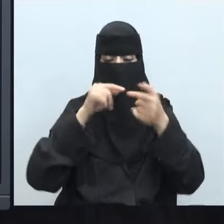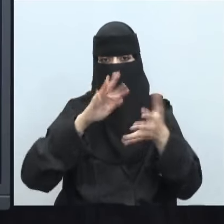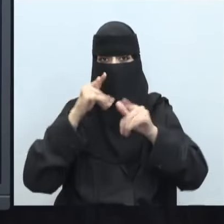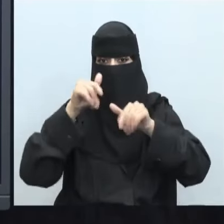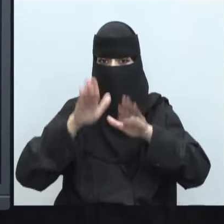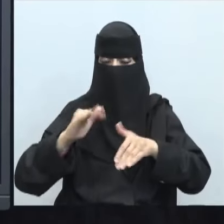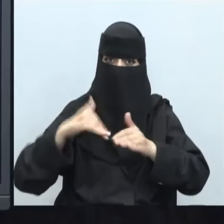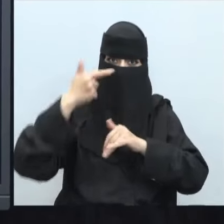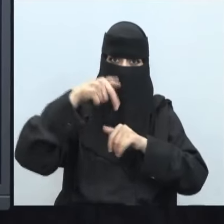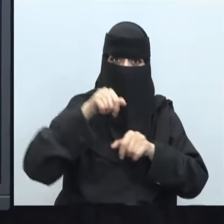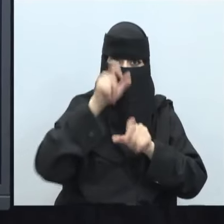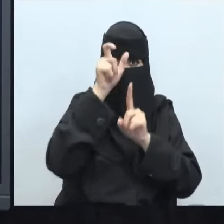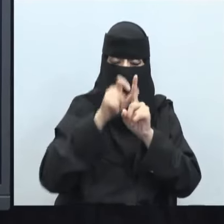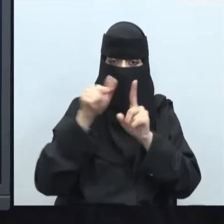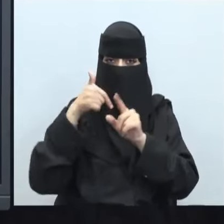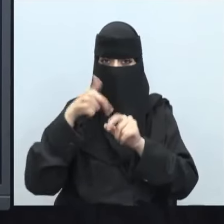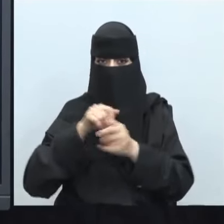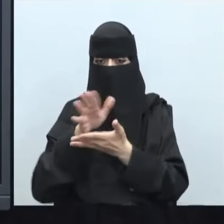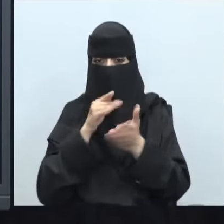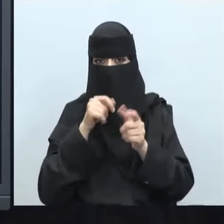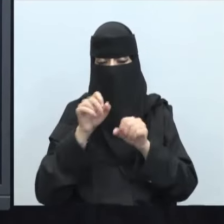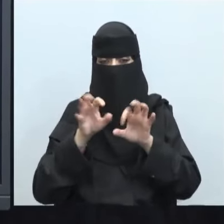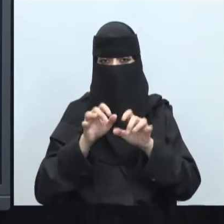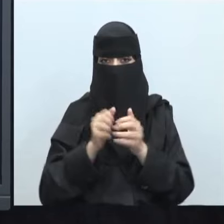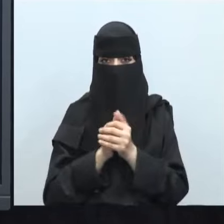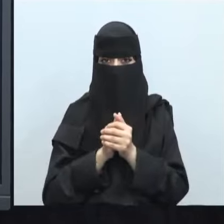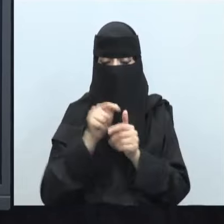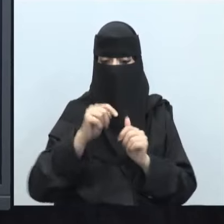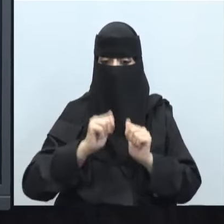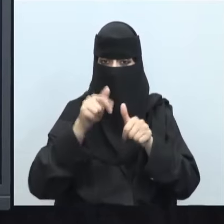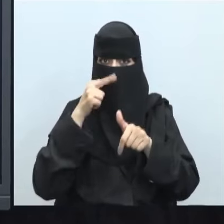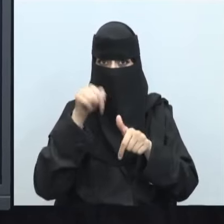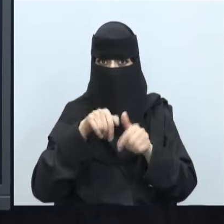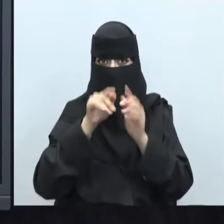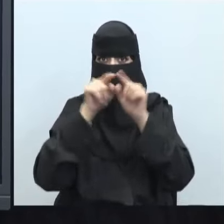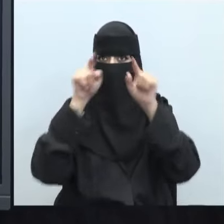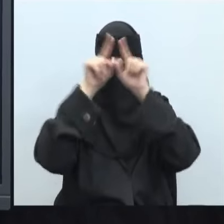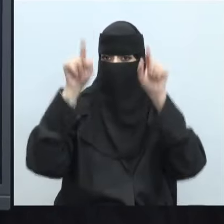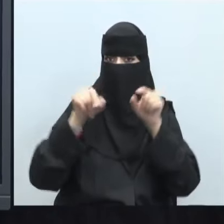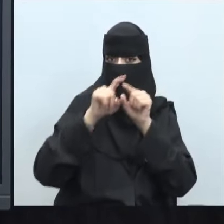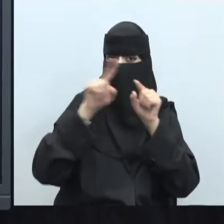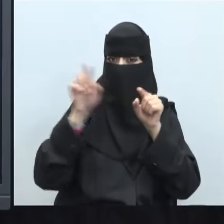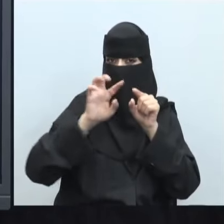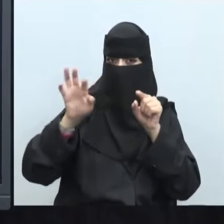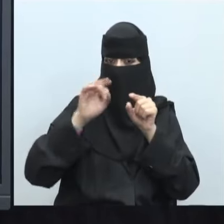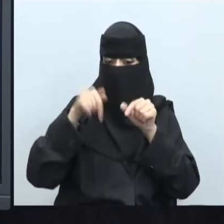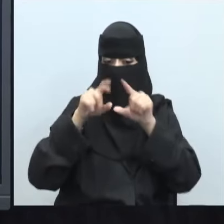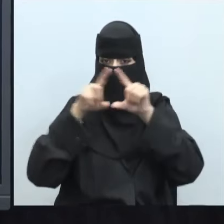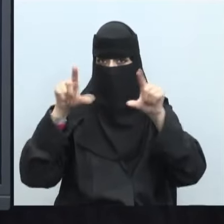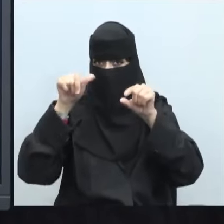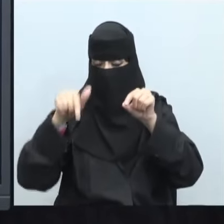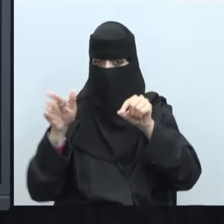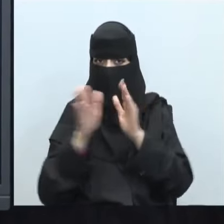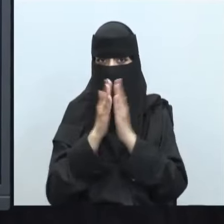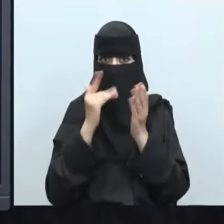تحدث لمرتكبي هذه الجرائم الإلكترونية تستطيع أن تتصفح هذا النظام من خلال الكيو آر كود الموجود